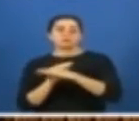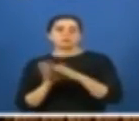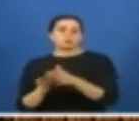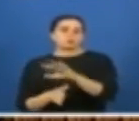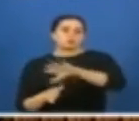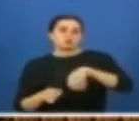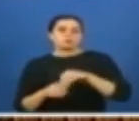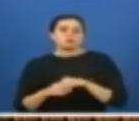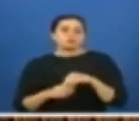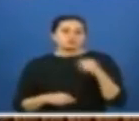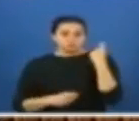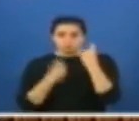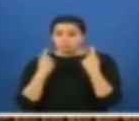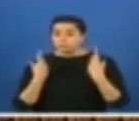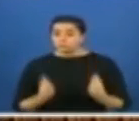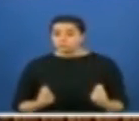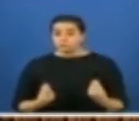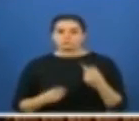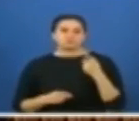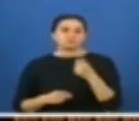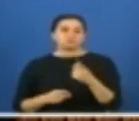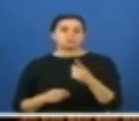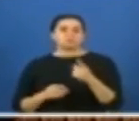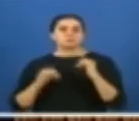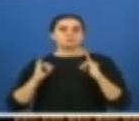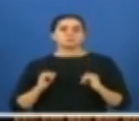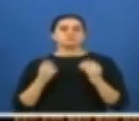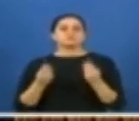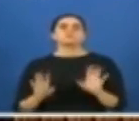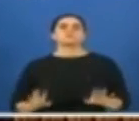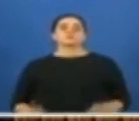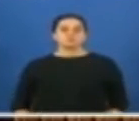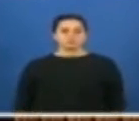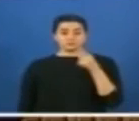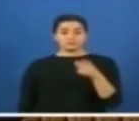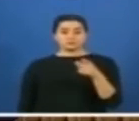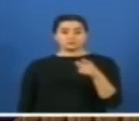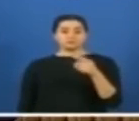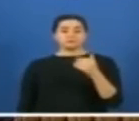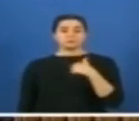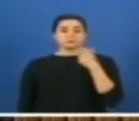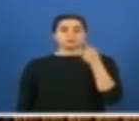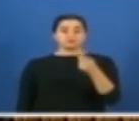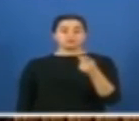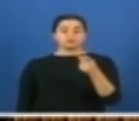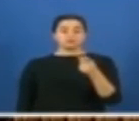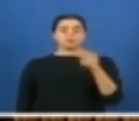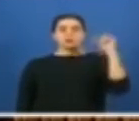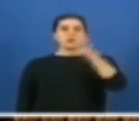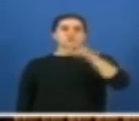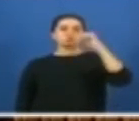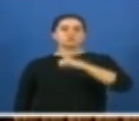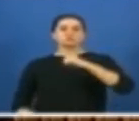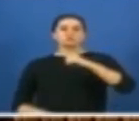inşa ederseniz o bu ülkeye huzur getirmez. Ben size kamyoncular